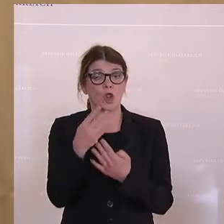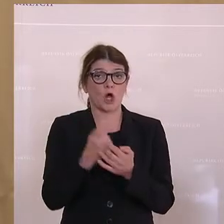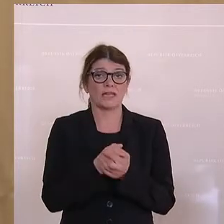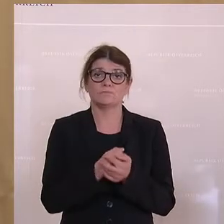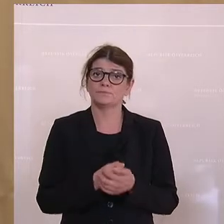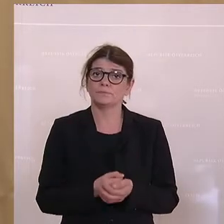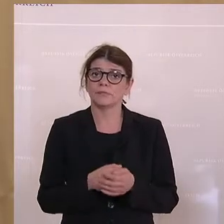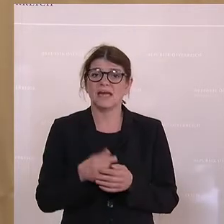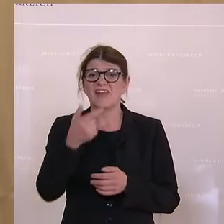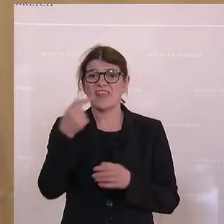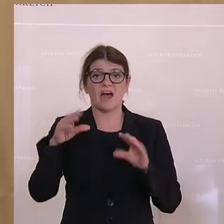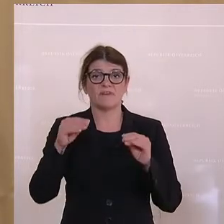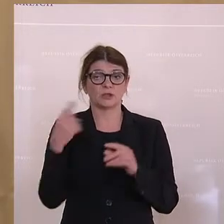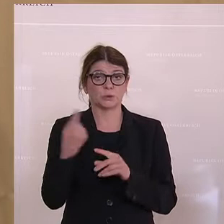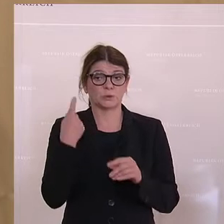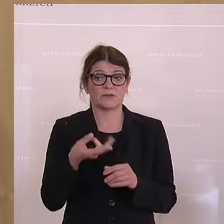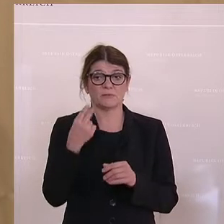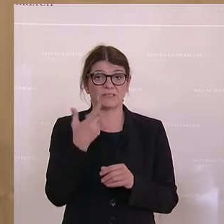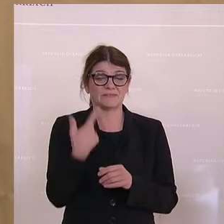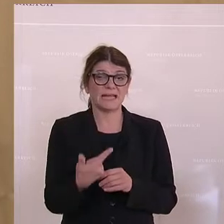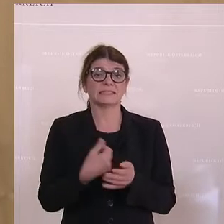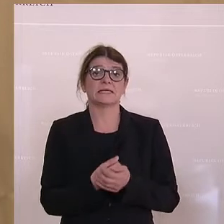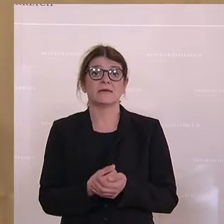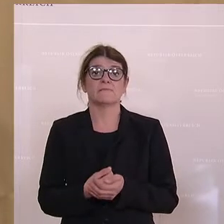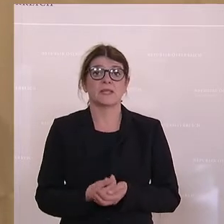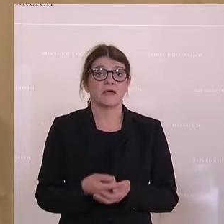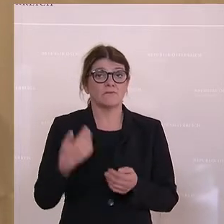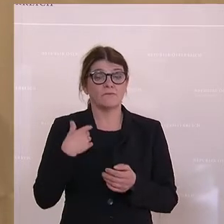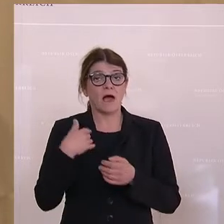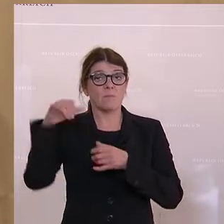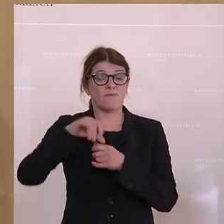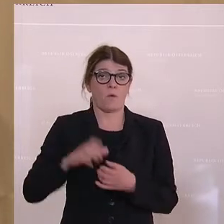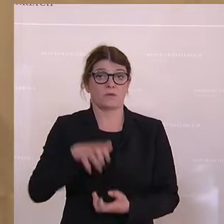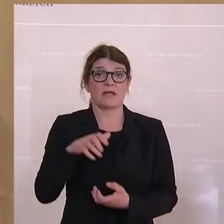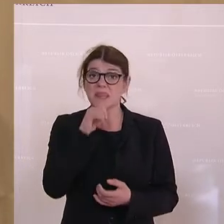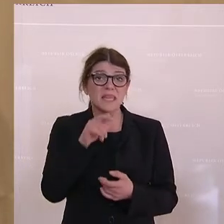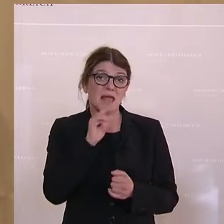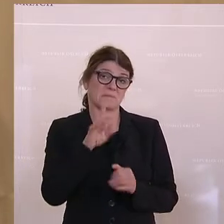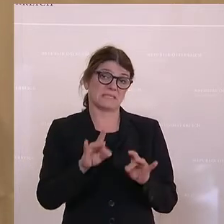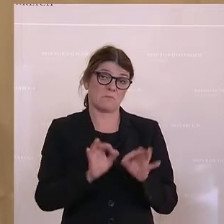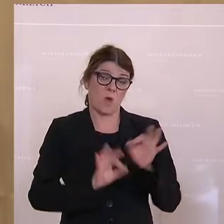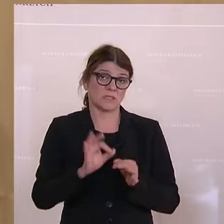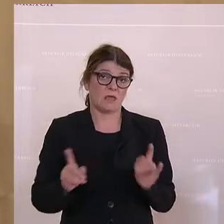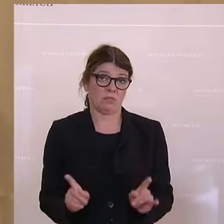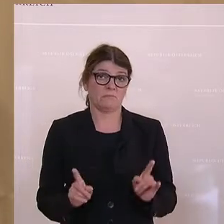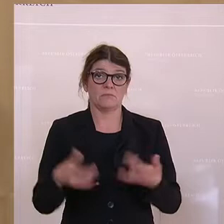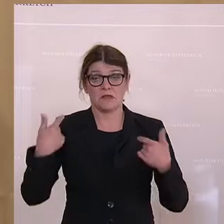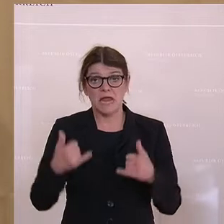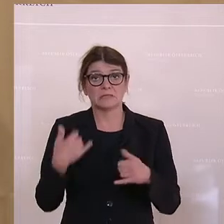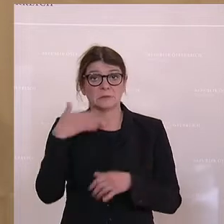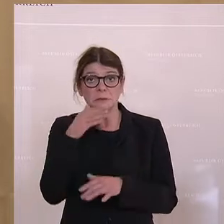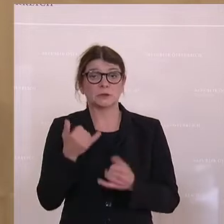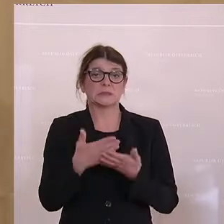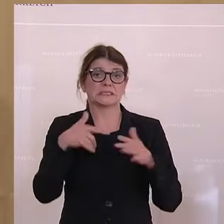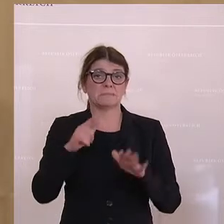Terawattstunden von 20, die befüllt waren, nicht einmal 10 Prozent. Angeblich sollen es jetzt bei sieben